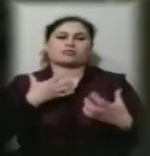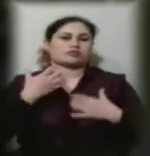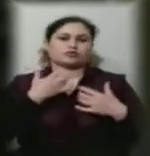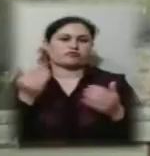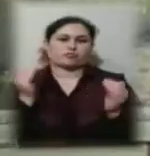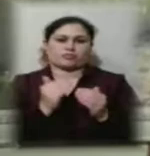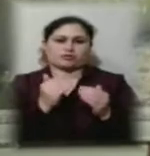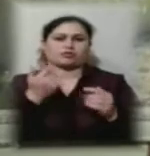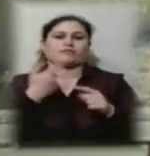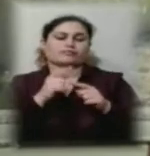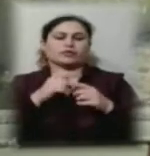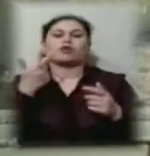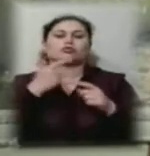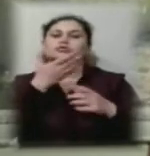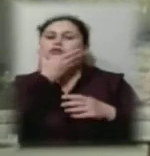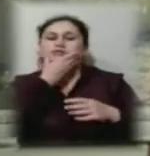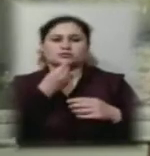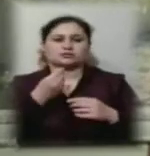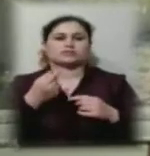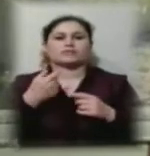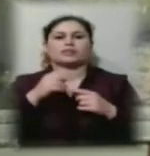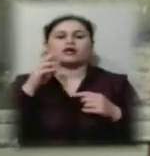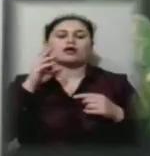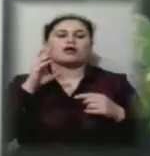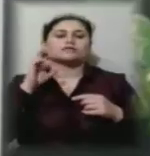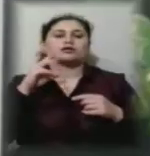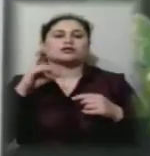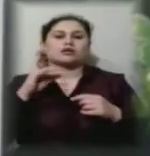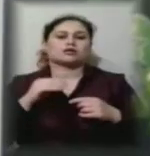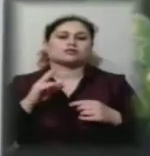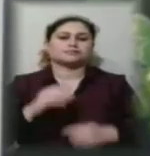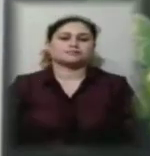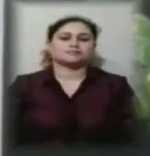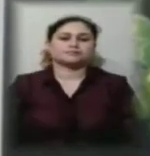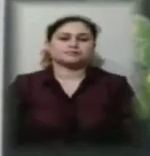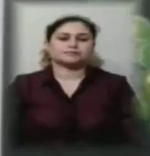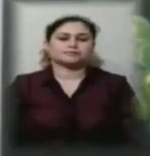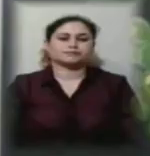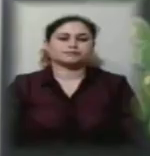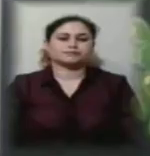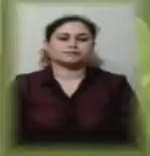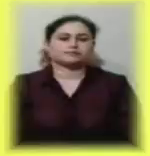Дуже гарно. Світлана Піцан, Владислав Купрєєв, новини на Суспільному, Херсон.